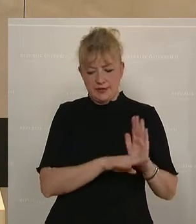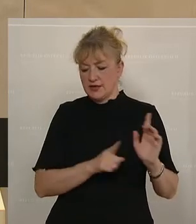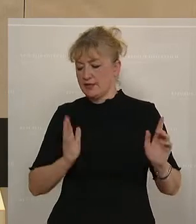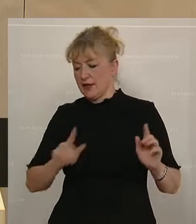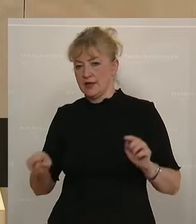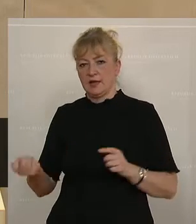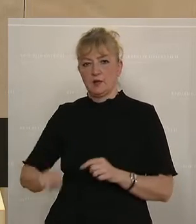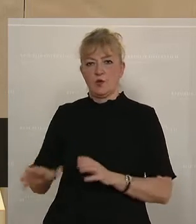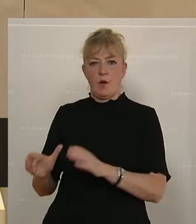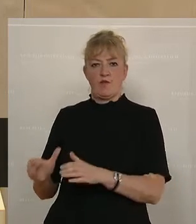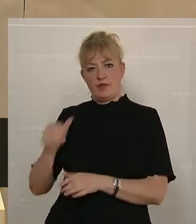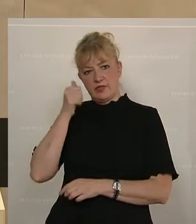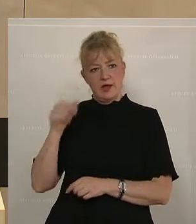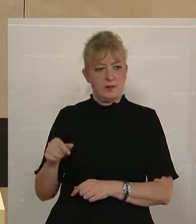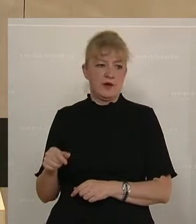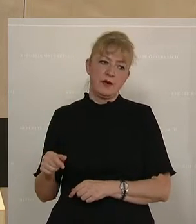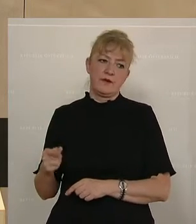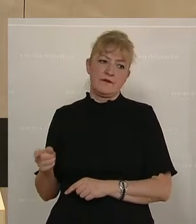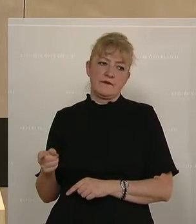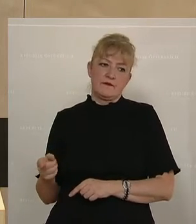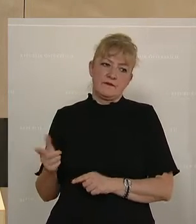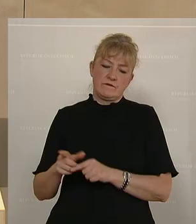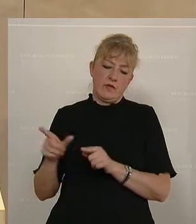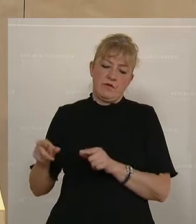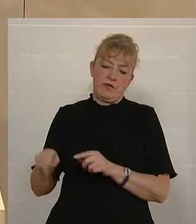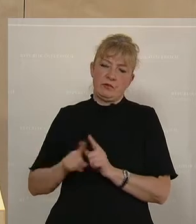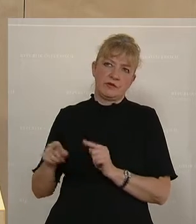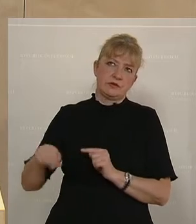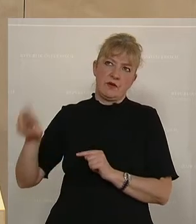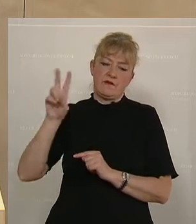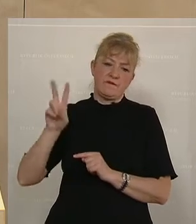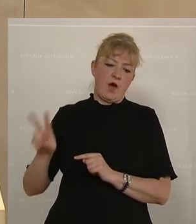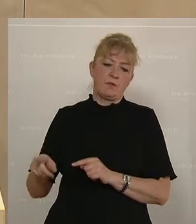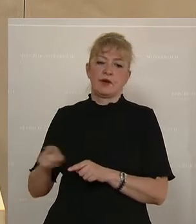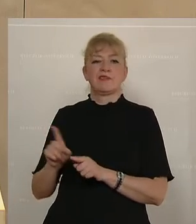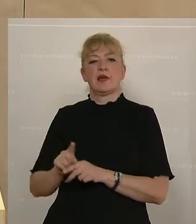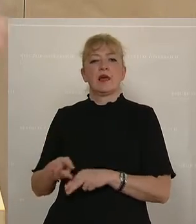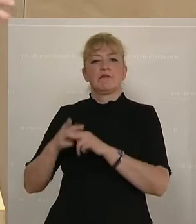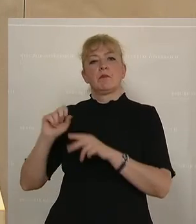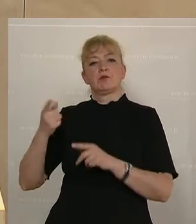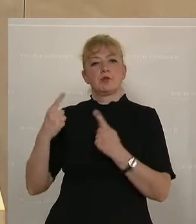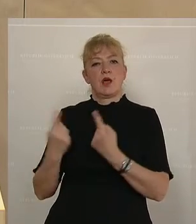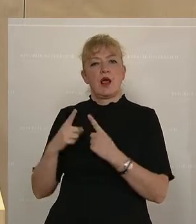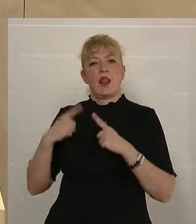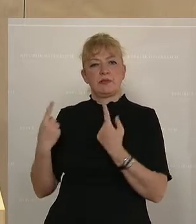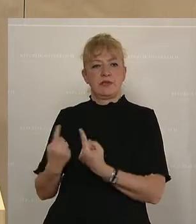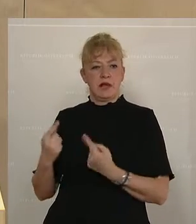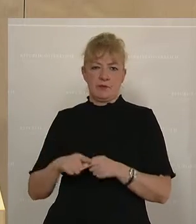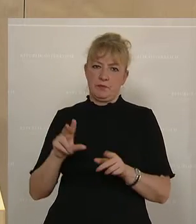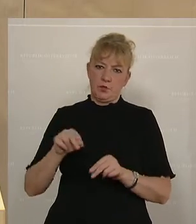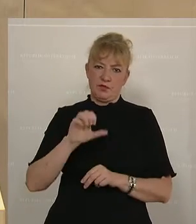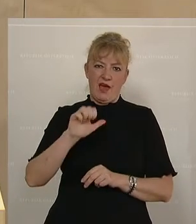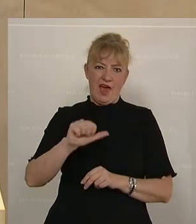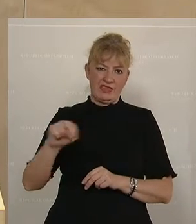Seite über den Topf, der hat geheißen, und den findet man von Wien bis nach Vorarlberg, Hilfe in besonderen Lebenslagen. Also diese berühmte ANAF